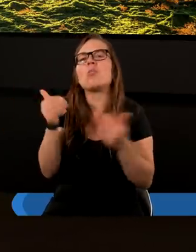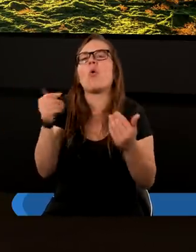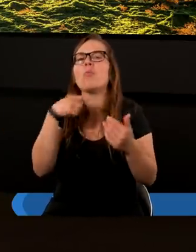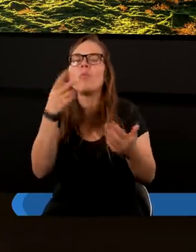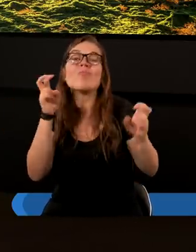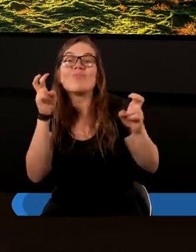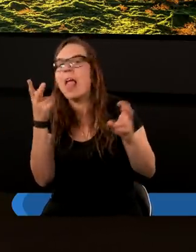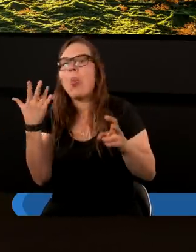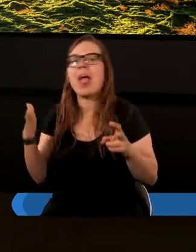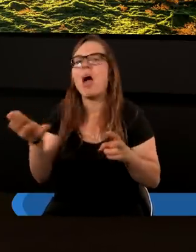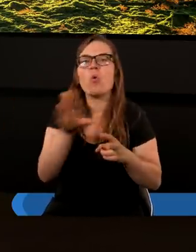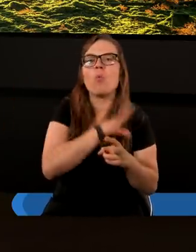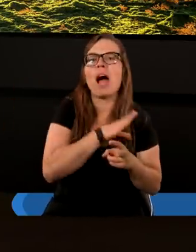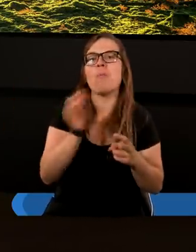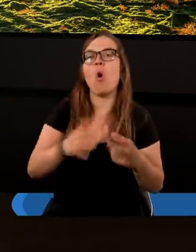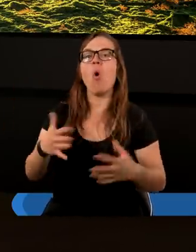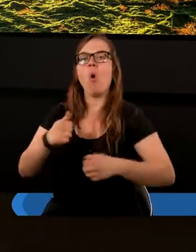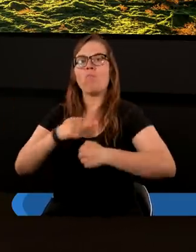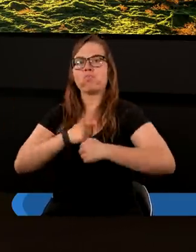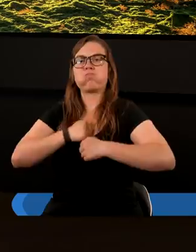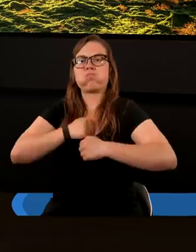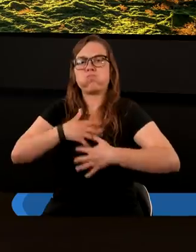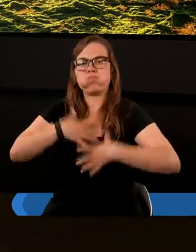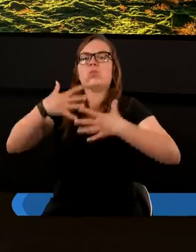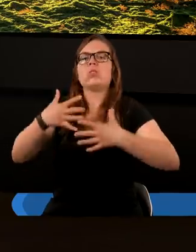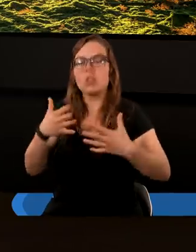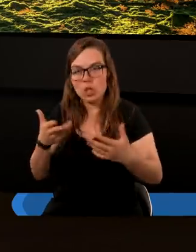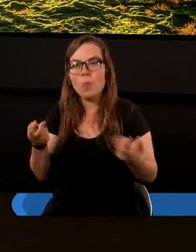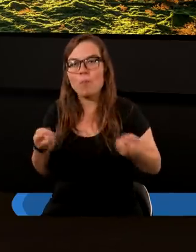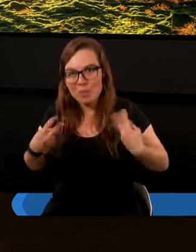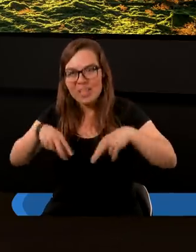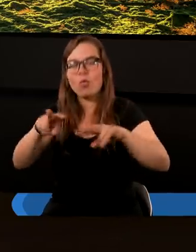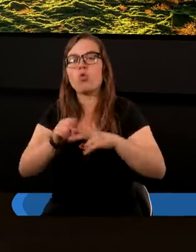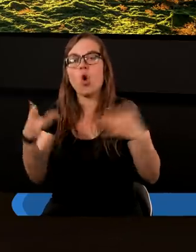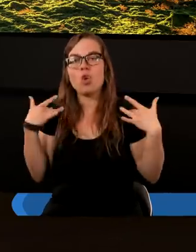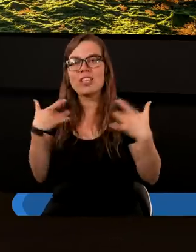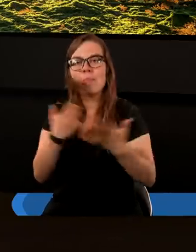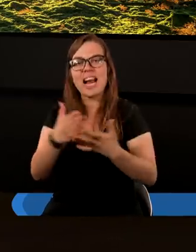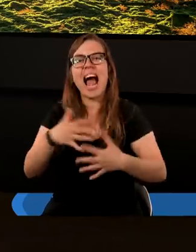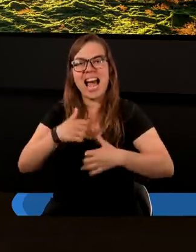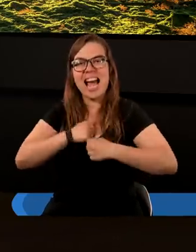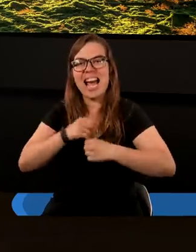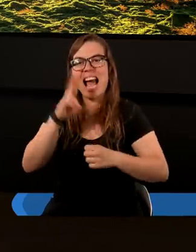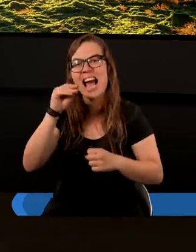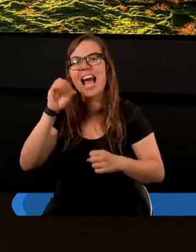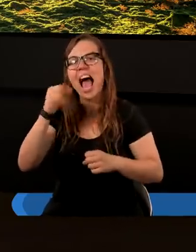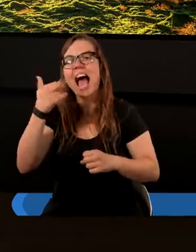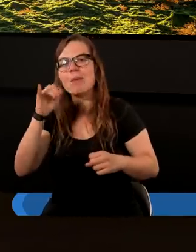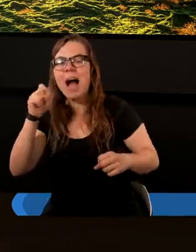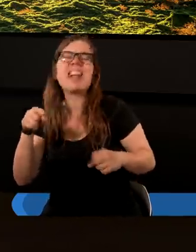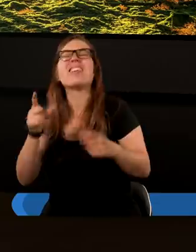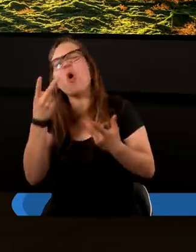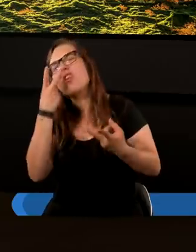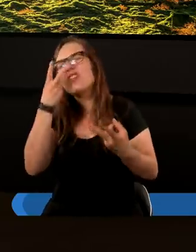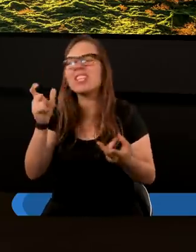powiedzieć nie umarli, bo skoro zostali do życia z powrotem przywróceni przez reanimację, no to tam coś